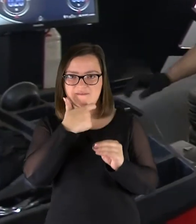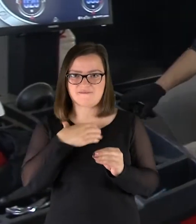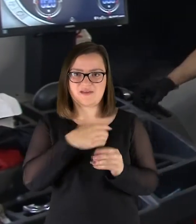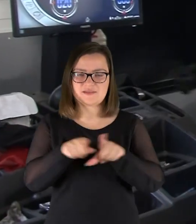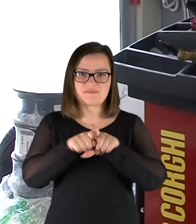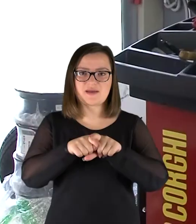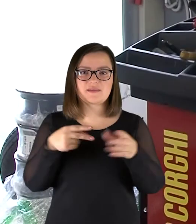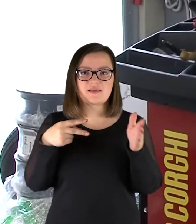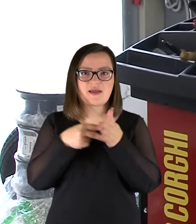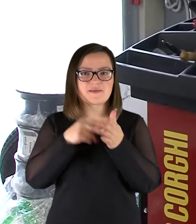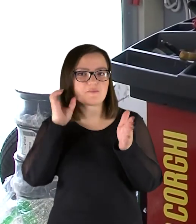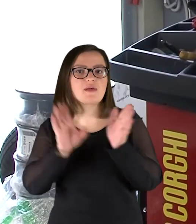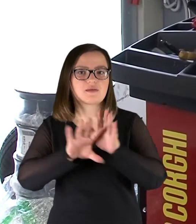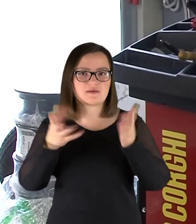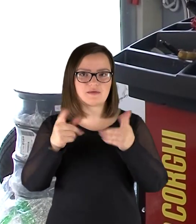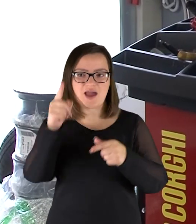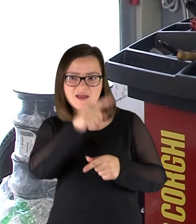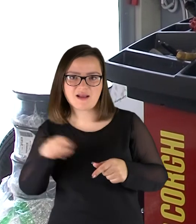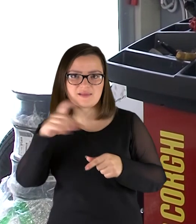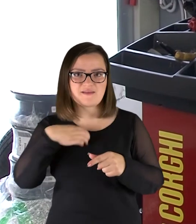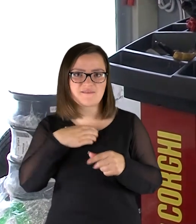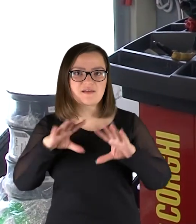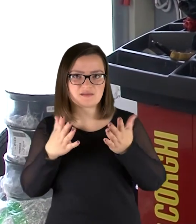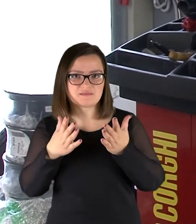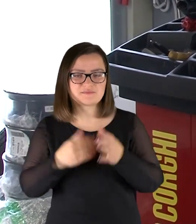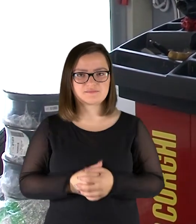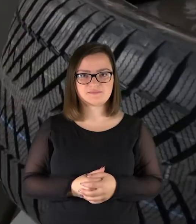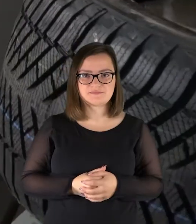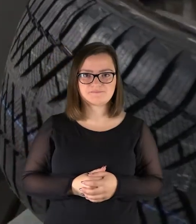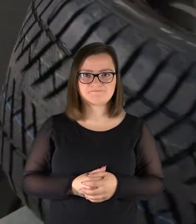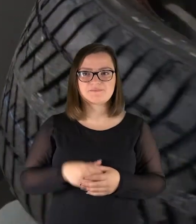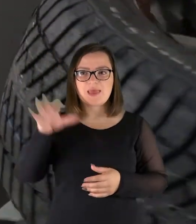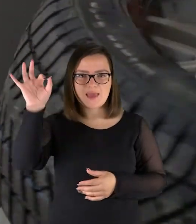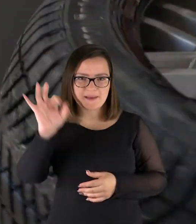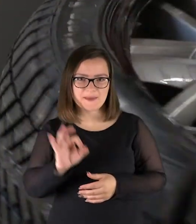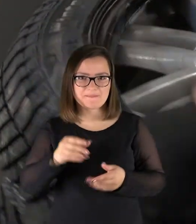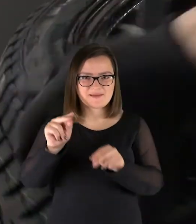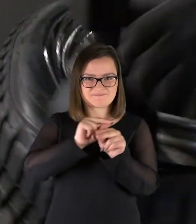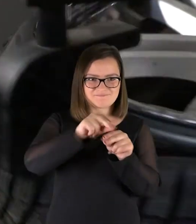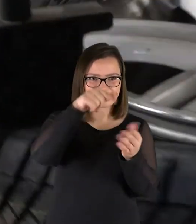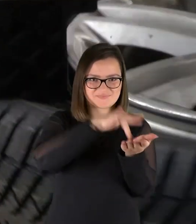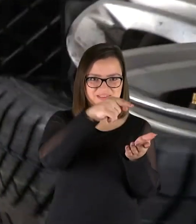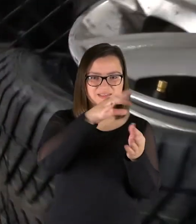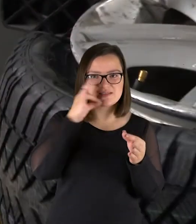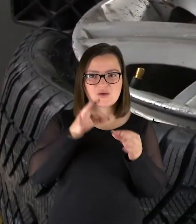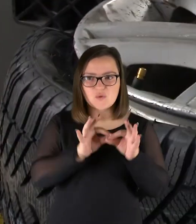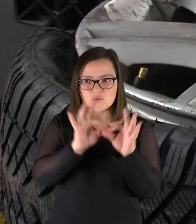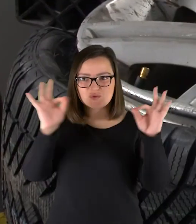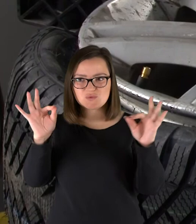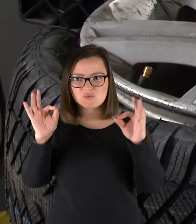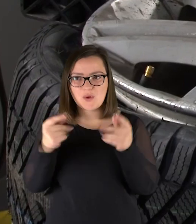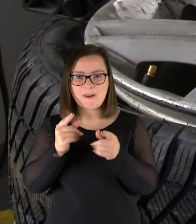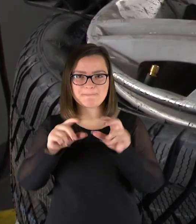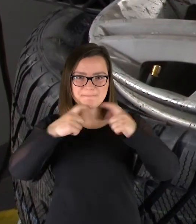priklauso nuo ratlankių dydžio. Padangų kainos sviruoja nuo kelias dešimties iki kelių šimtų eurų. Dažnas automobilių servisas jau siūlo